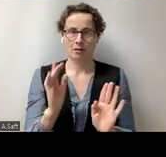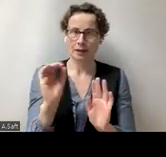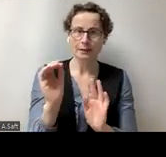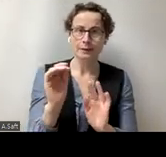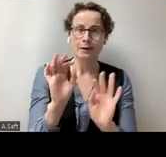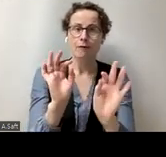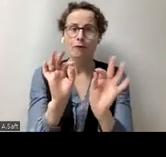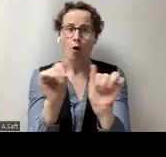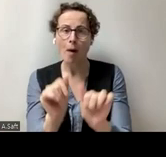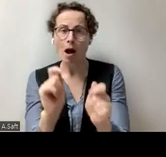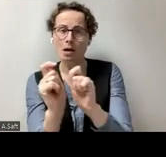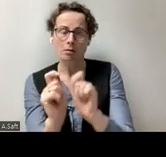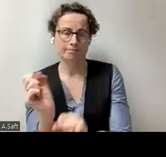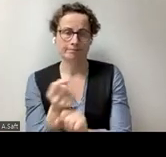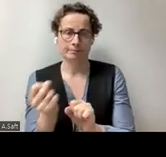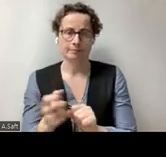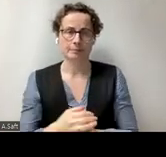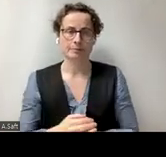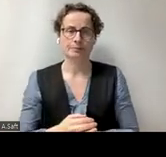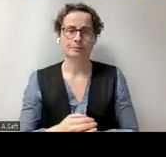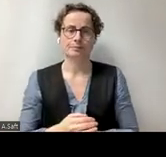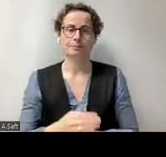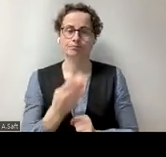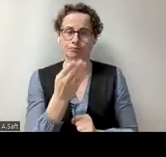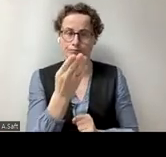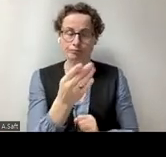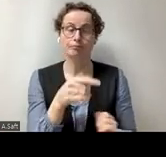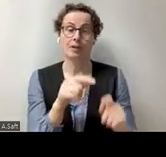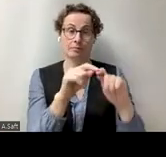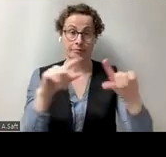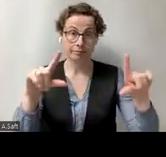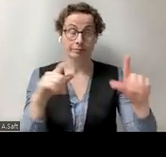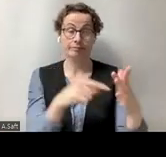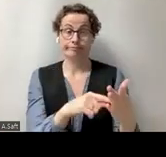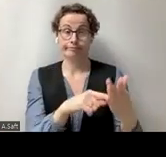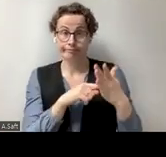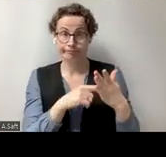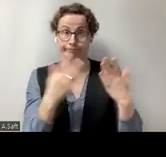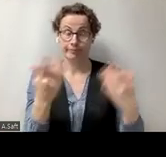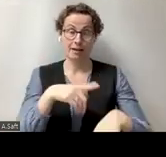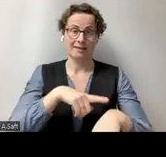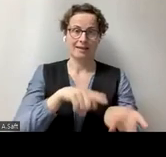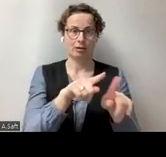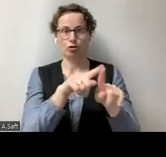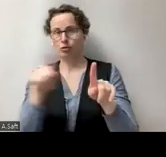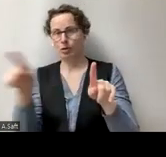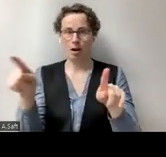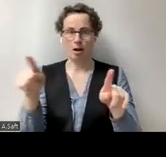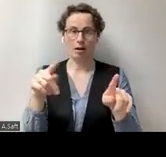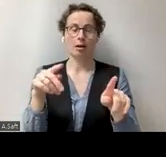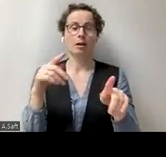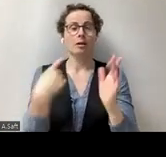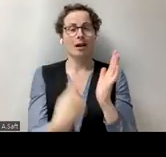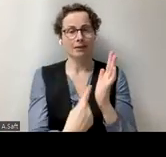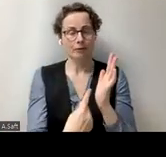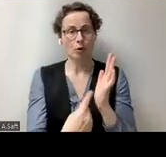hier steht. Und da steht es, das Diagramm zeigt eine Zeitstrahlübersicht über die Anforderungen der Barrierefreiheit für öffentliche